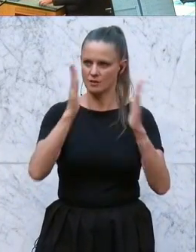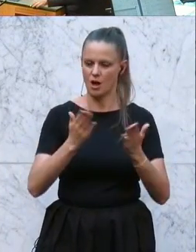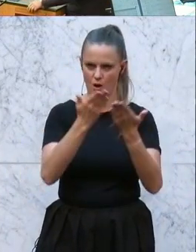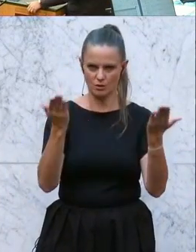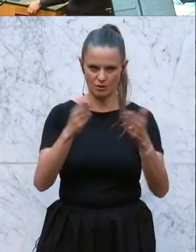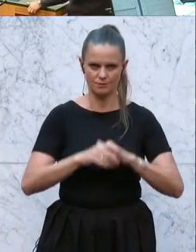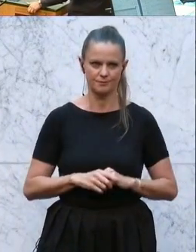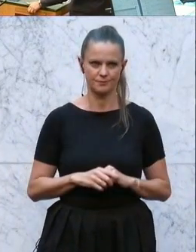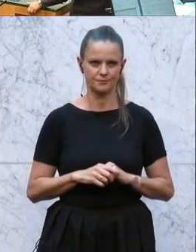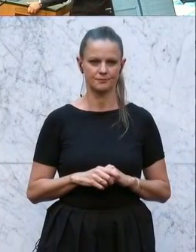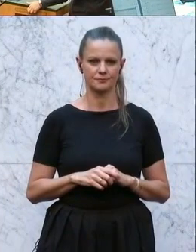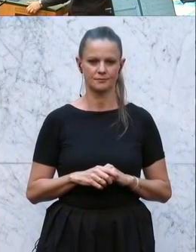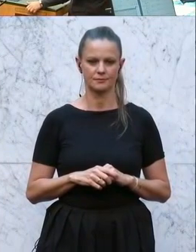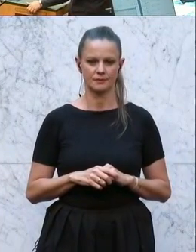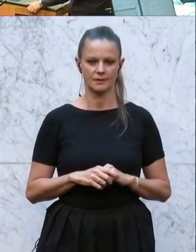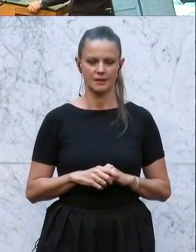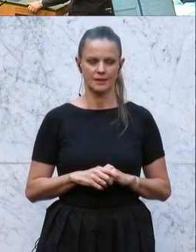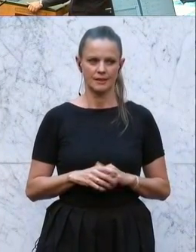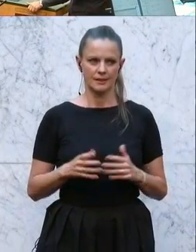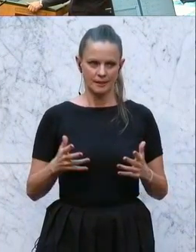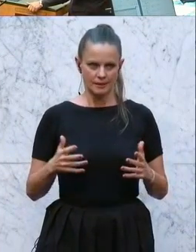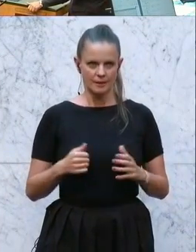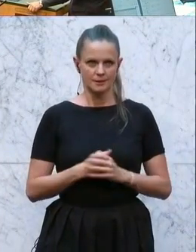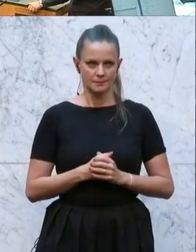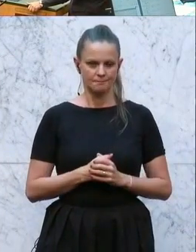Tanzler war für ihre Zeit als Abgeordnete Volksschuldirektorin in Niederösterreich.